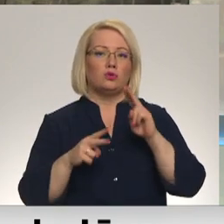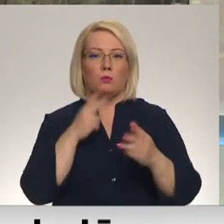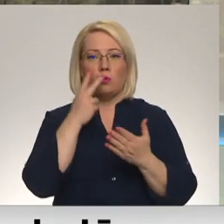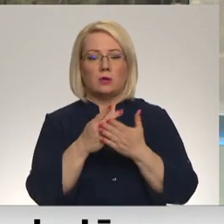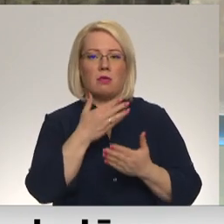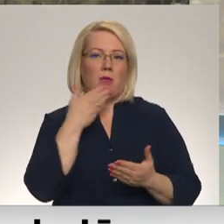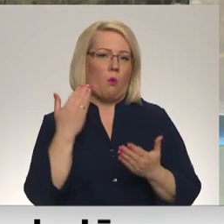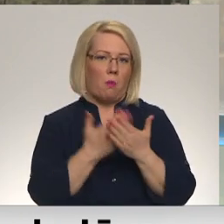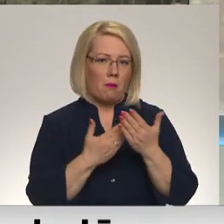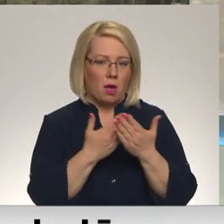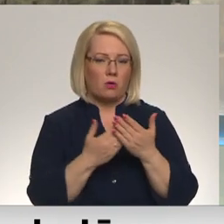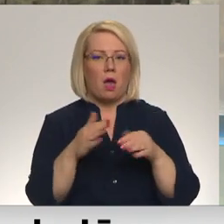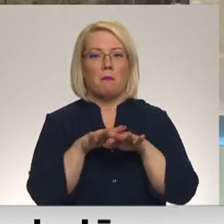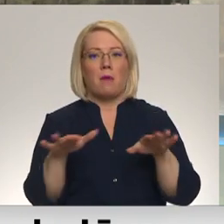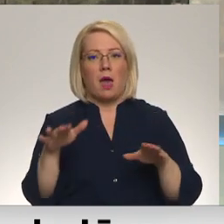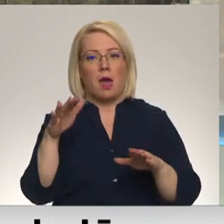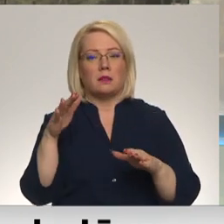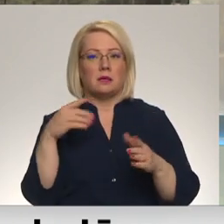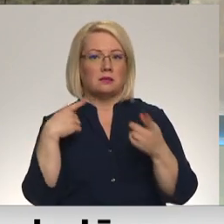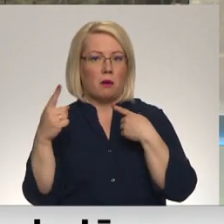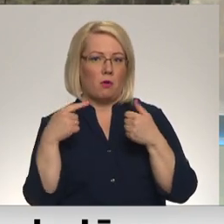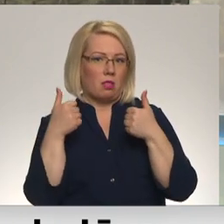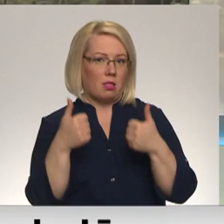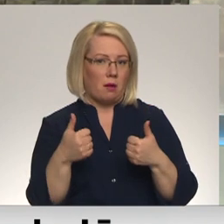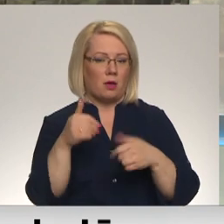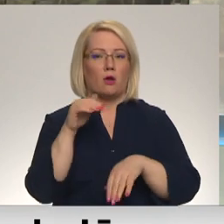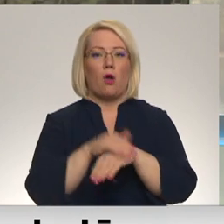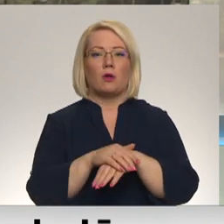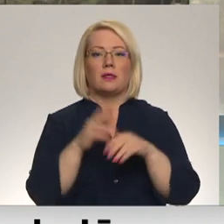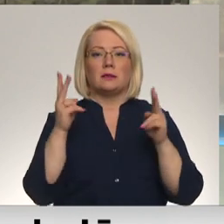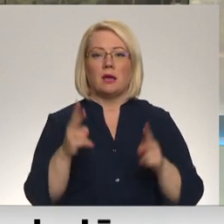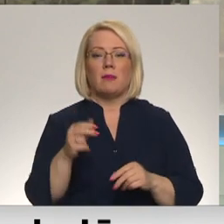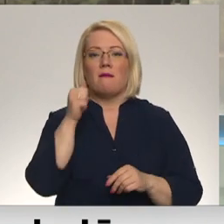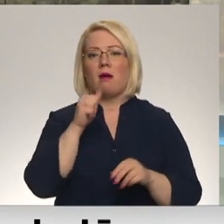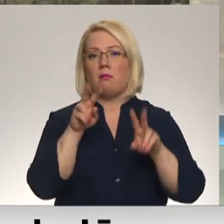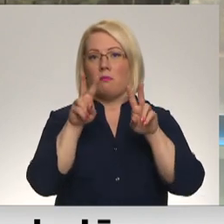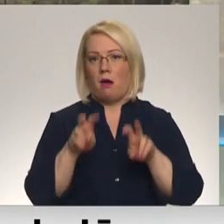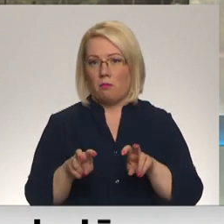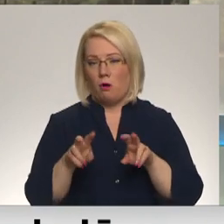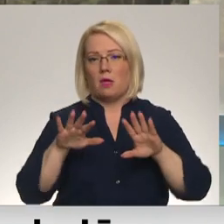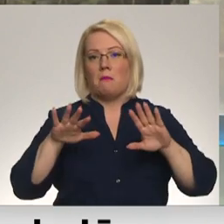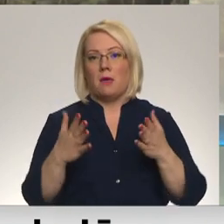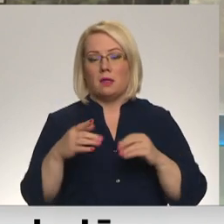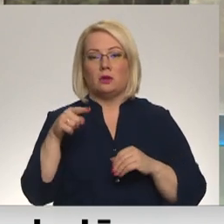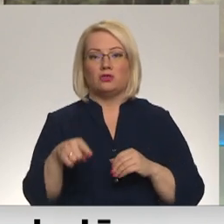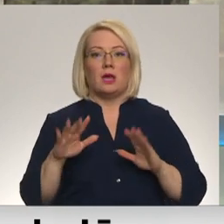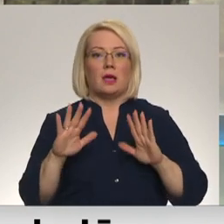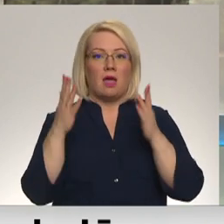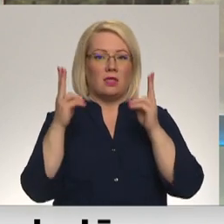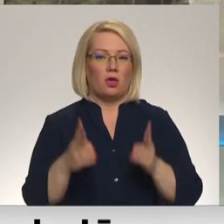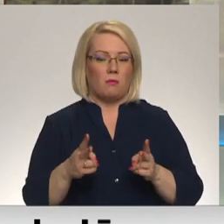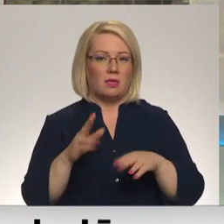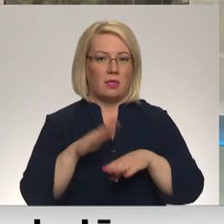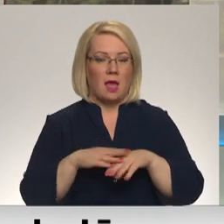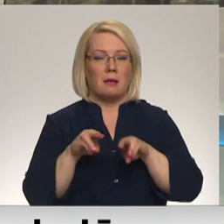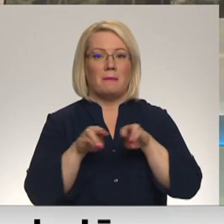nepamatotu bērnu saprototies labi. Konkrētais gadījums vēl tiek pārbaudīts. Taču šī gadījumdēļ ministrija